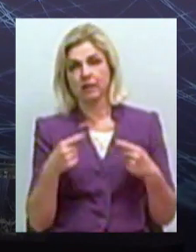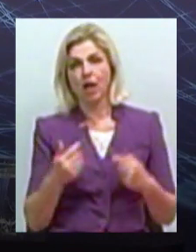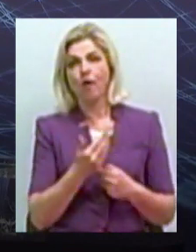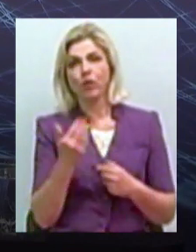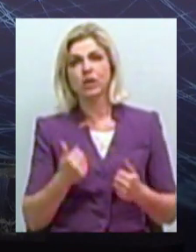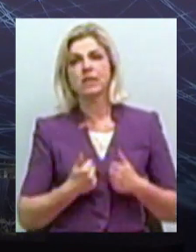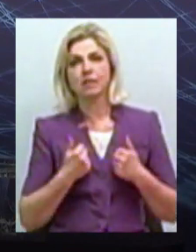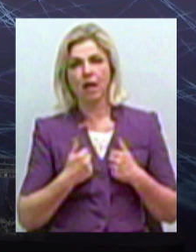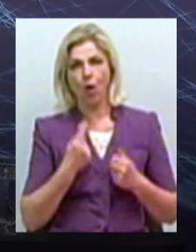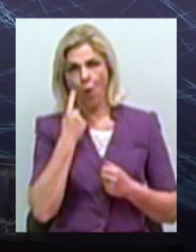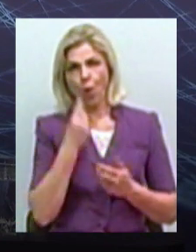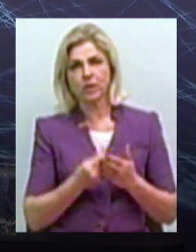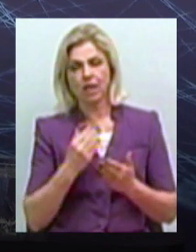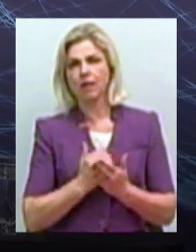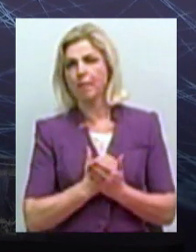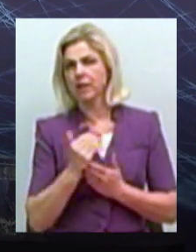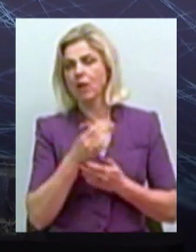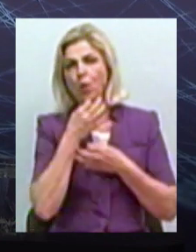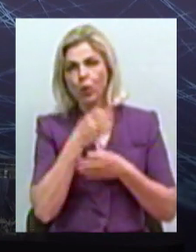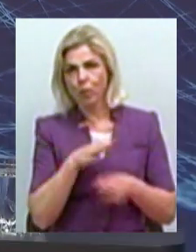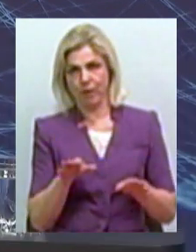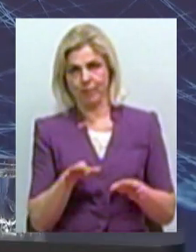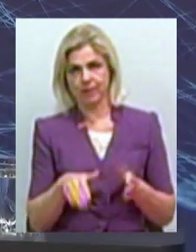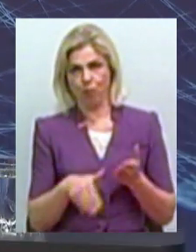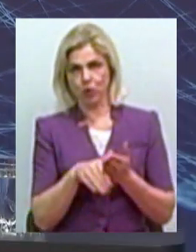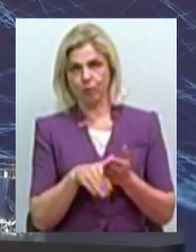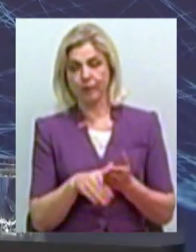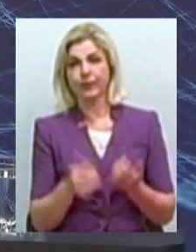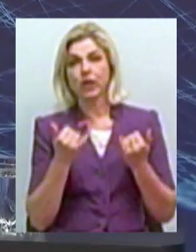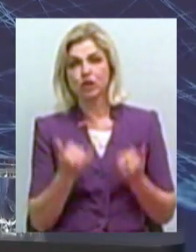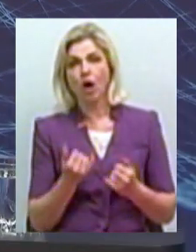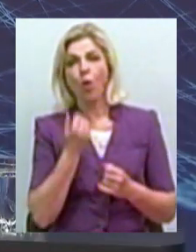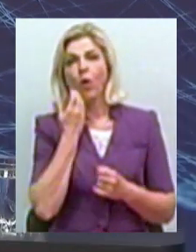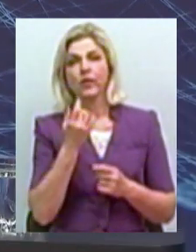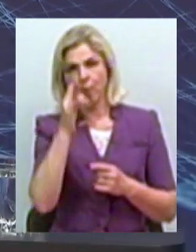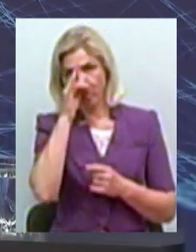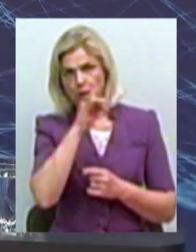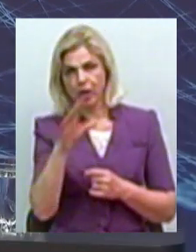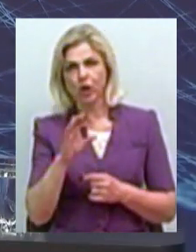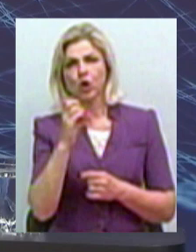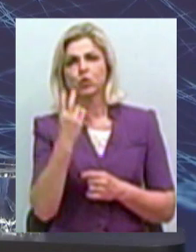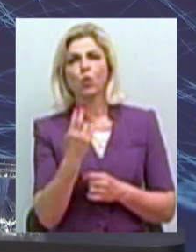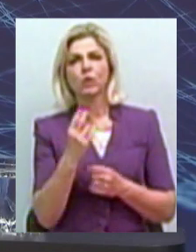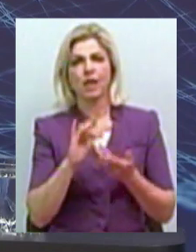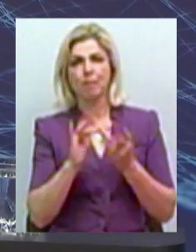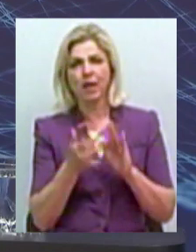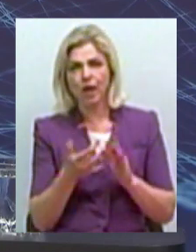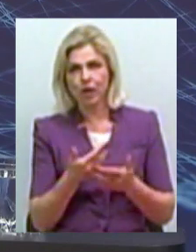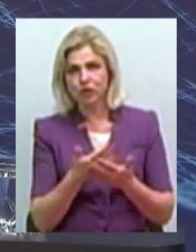самооцінку підняти будь-яким способом. Зараз, коли дуже популярні соціальні мережі та